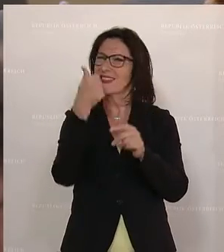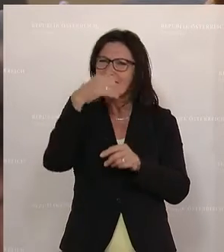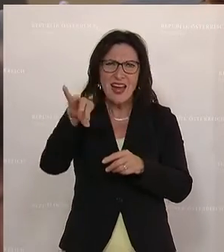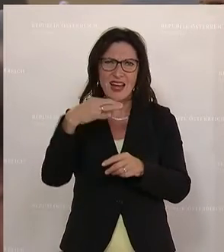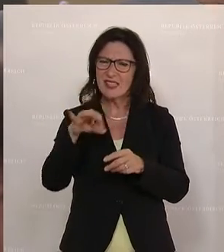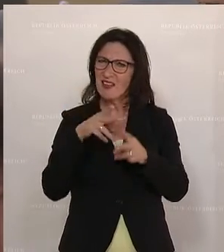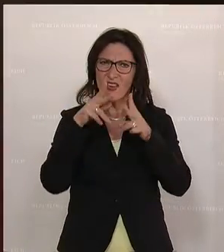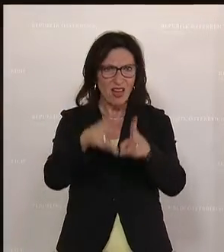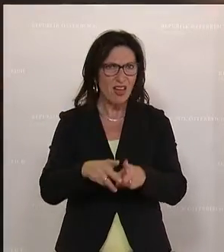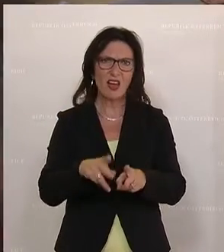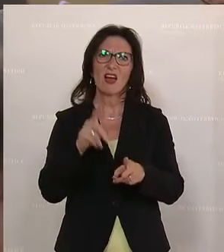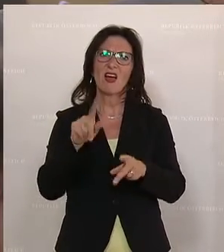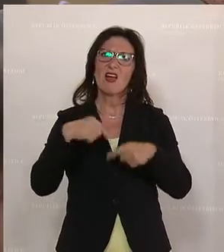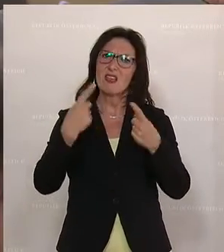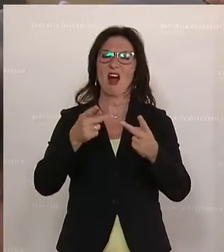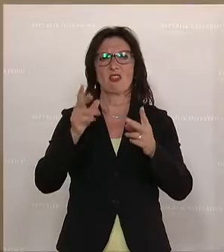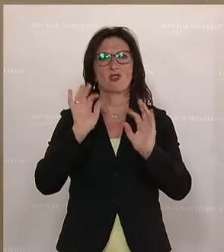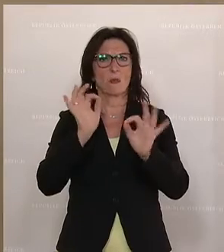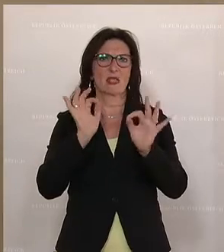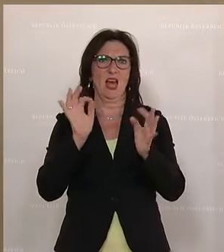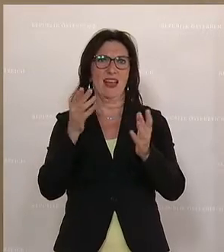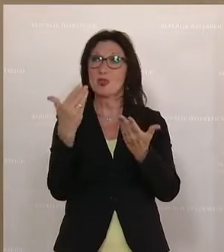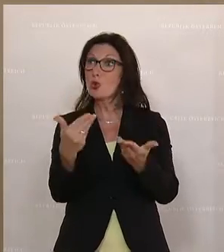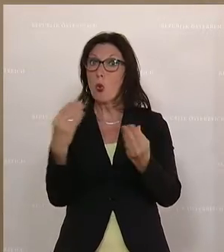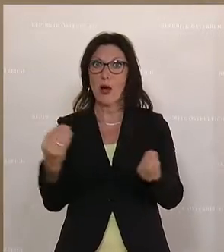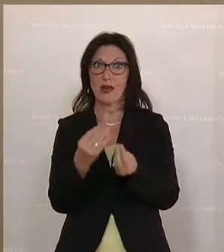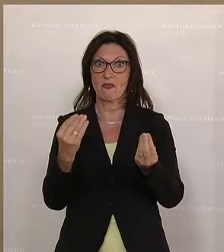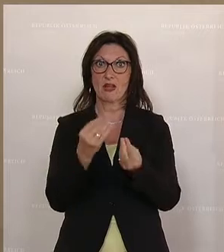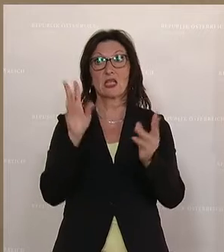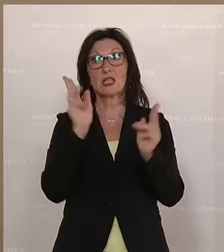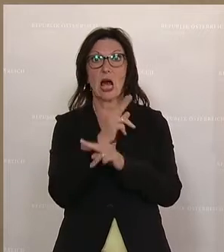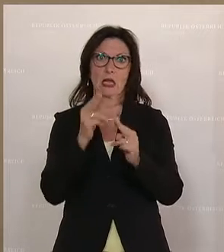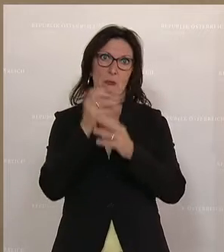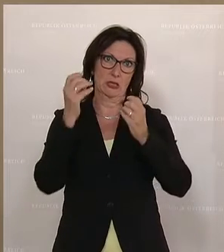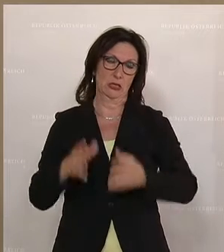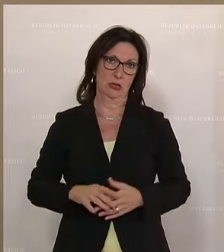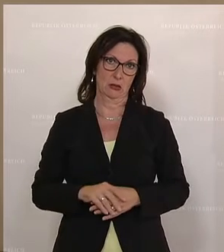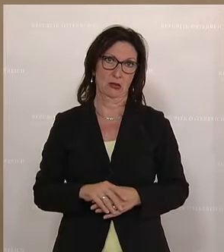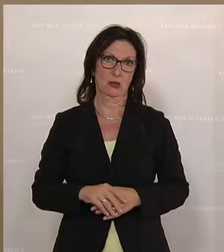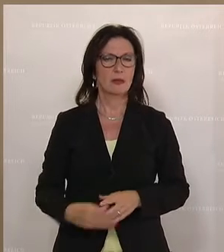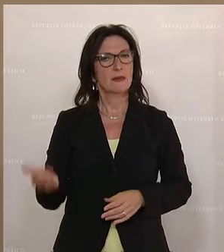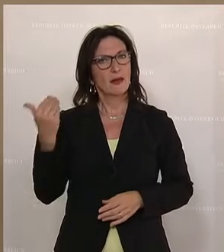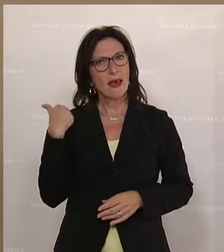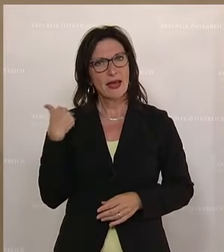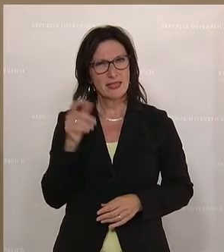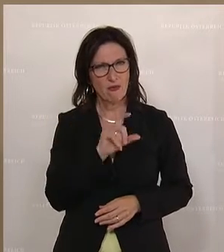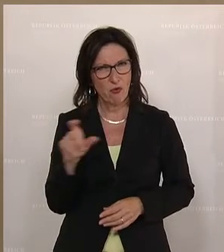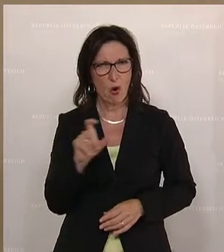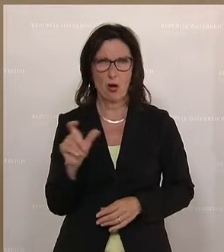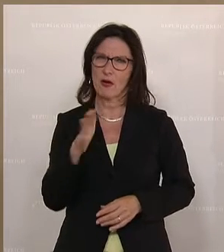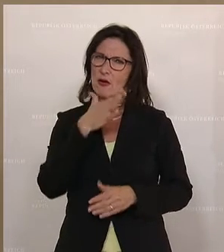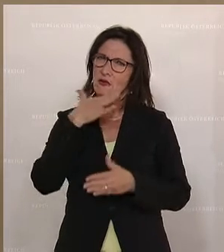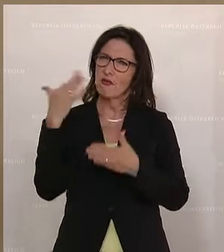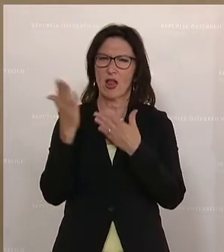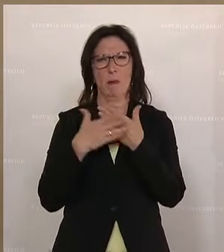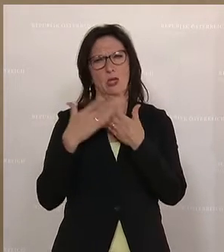Maßnahmen gesetzt werden müssen, damit das nicht passiert, wo hier die Parallelen sind. Und wir haben in den letzten Wochen viele Beispiele